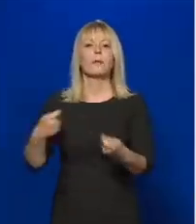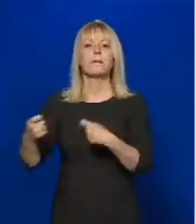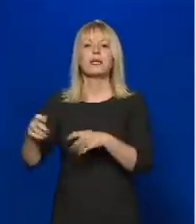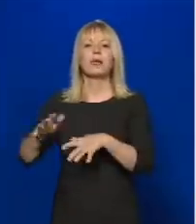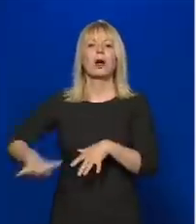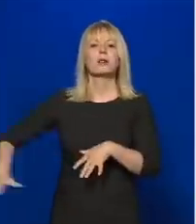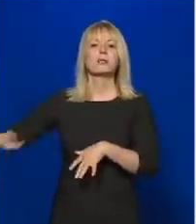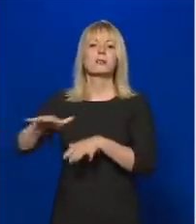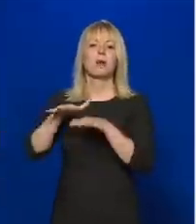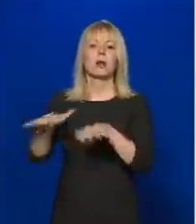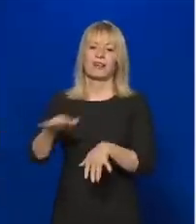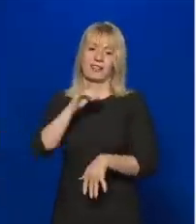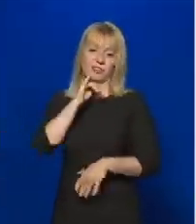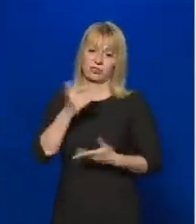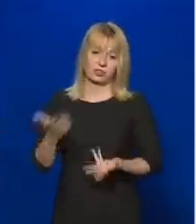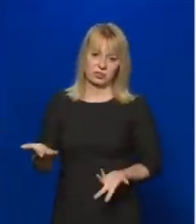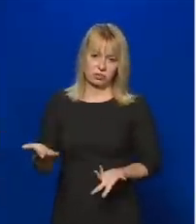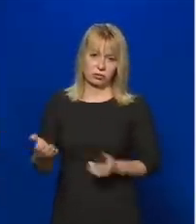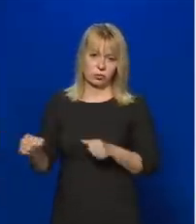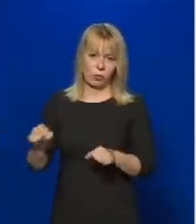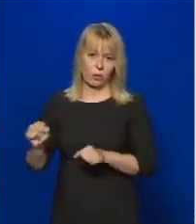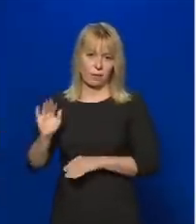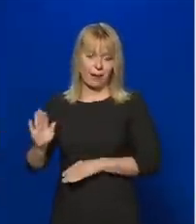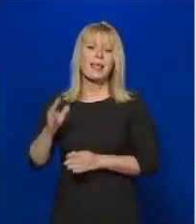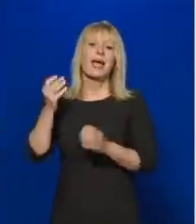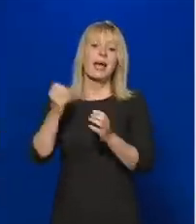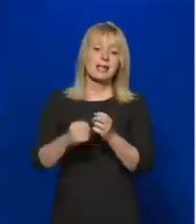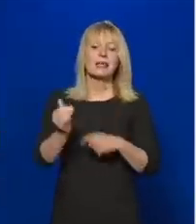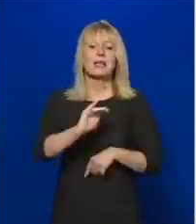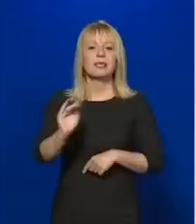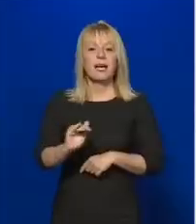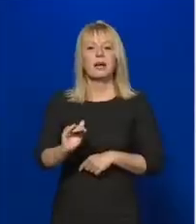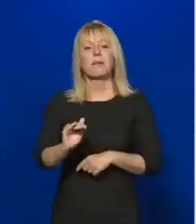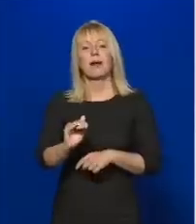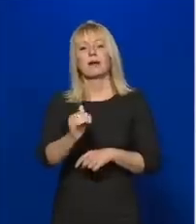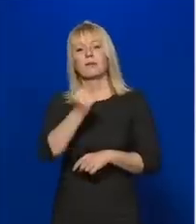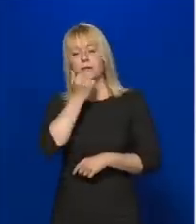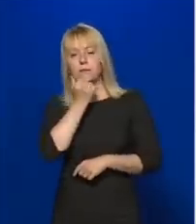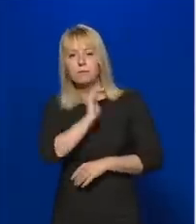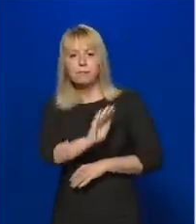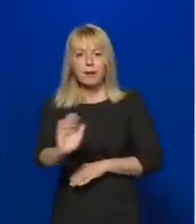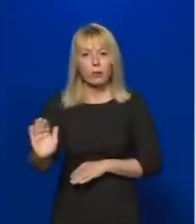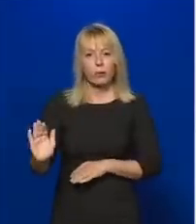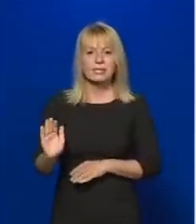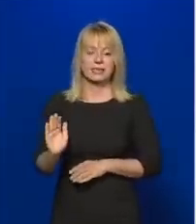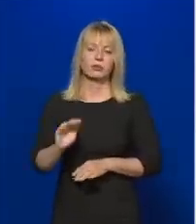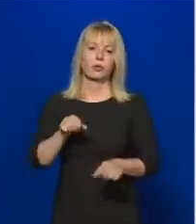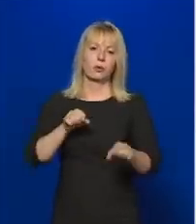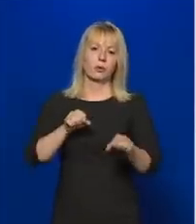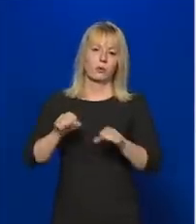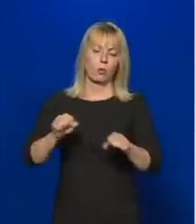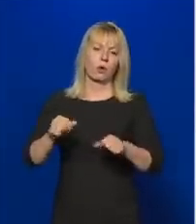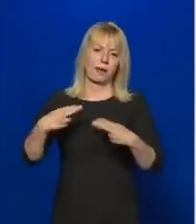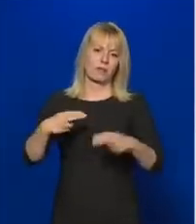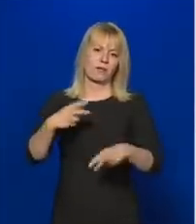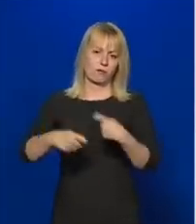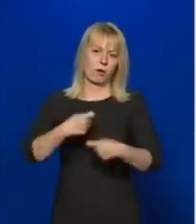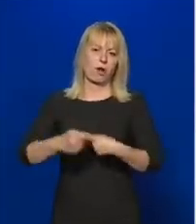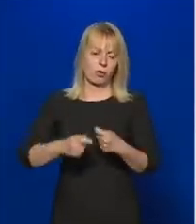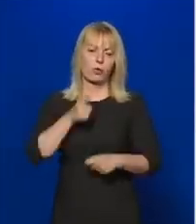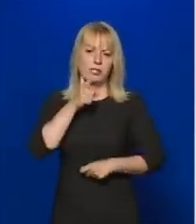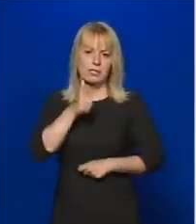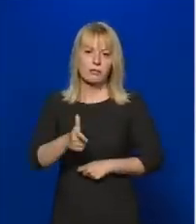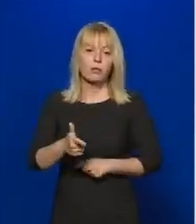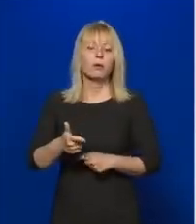sokkal kevesebb, de éppen ezért a gyermekfelügyel, a gyermekmegőrzés kérdésével a kormány még foglalkozni fog. Ebben egyenre végleges